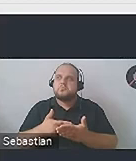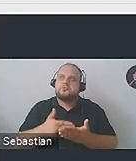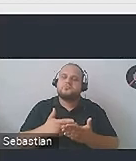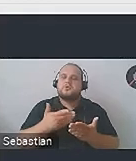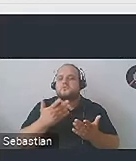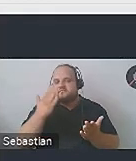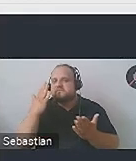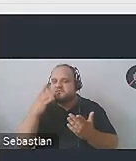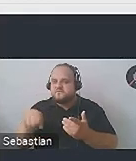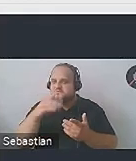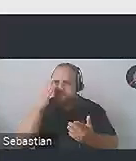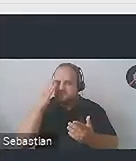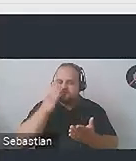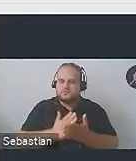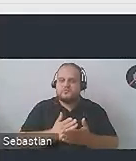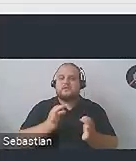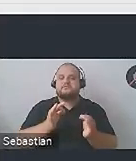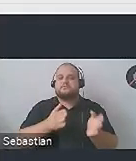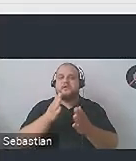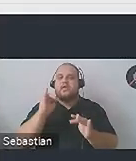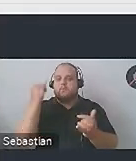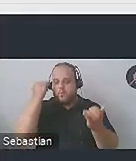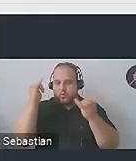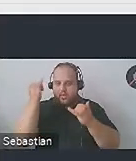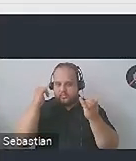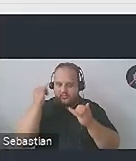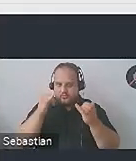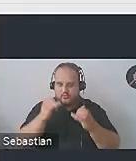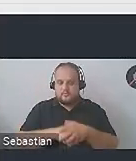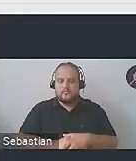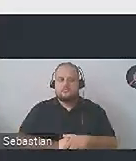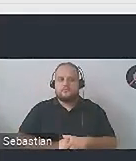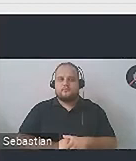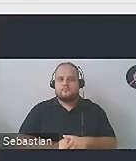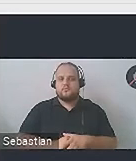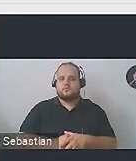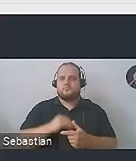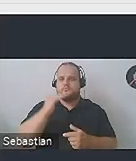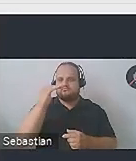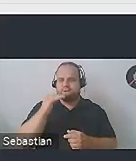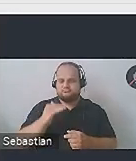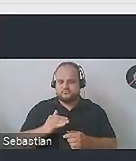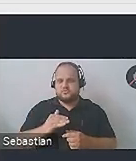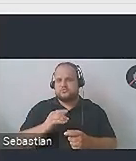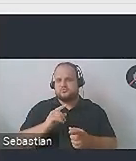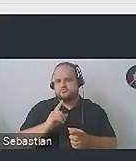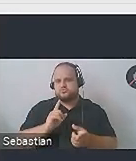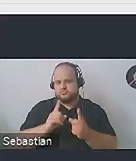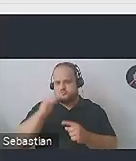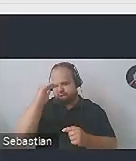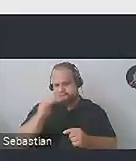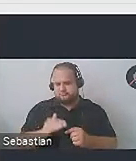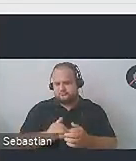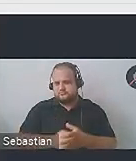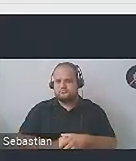dostępnością. A teraz jakie błędy się w tym pojawiają. Mamy tutaj długą listę. Oczywiście my przez nią przelecimy teraz tak bardzo szybciutko,